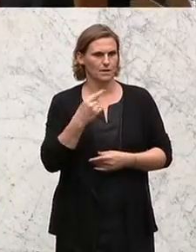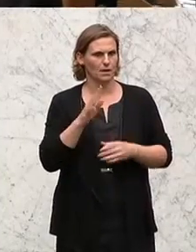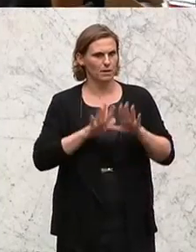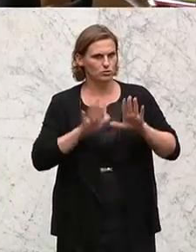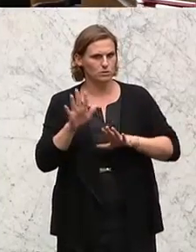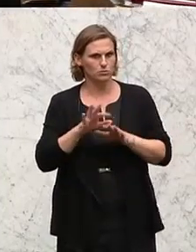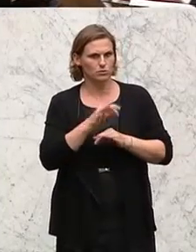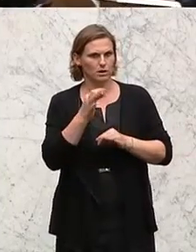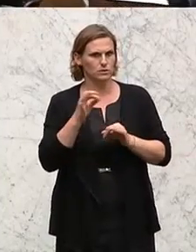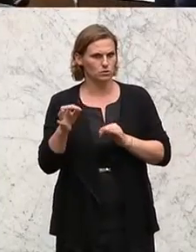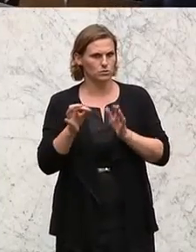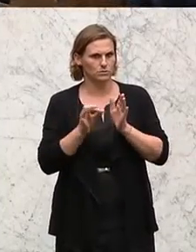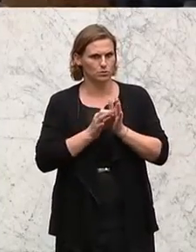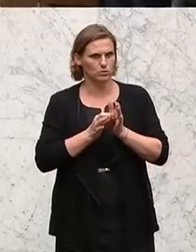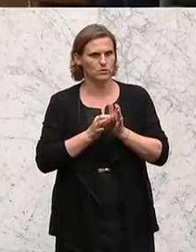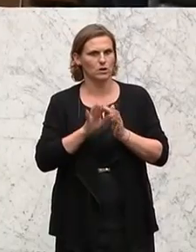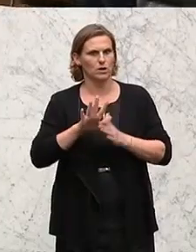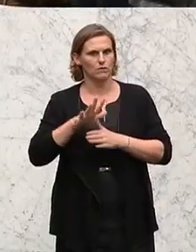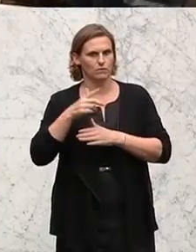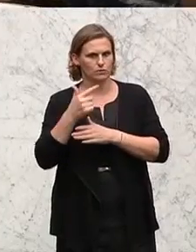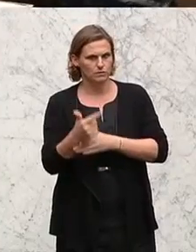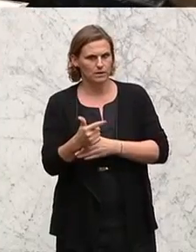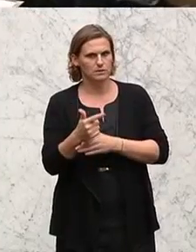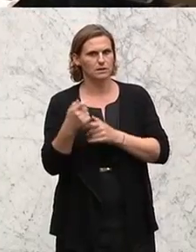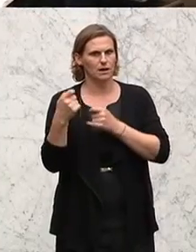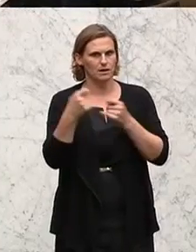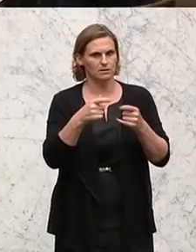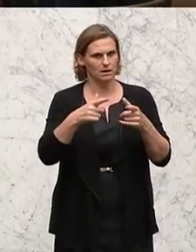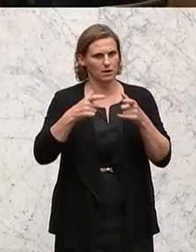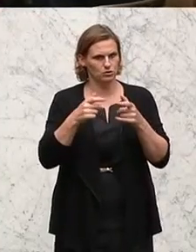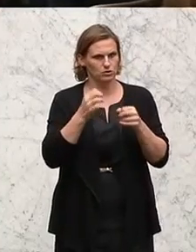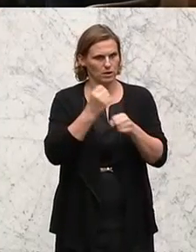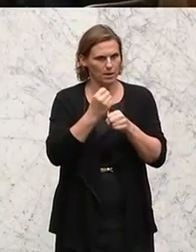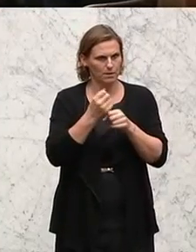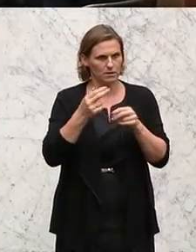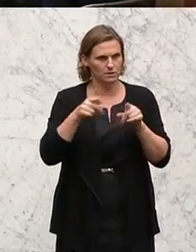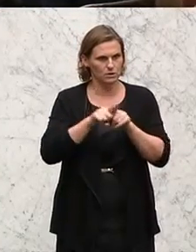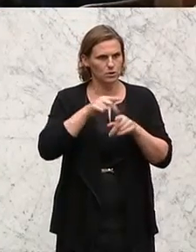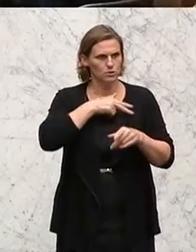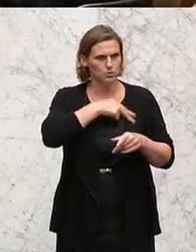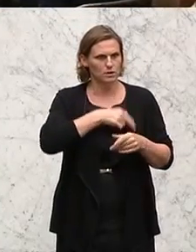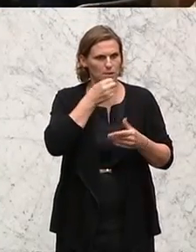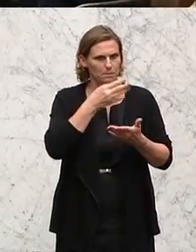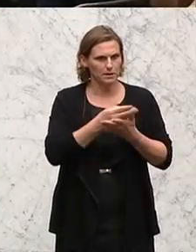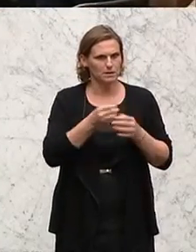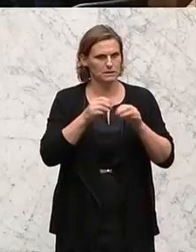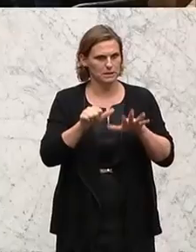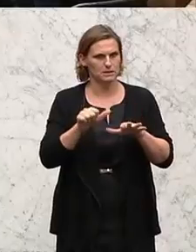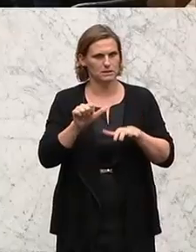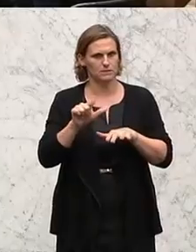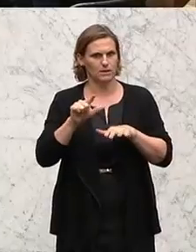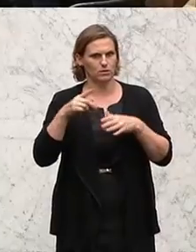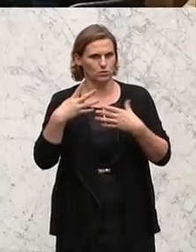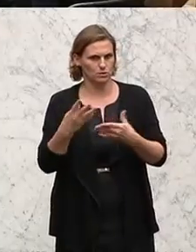Abstimmung über den Tagesordnungspunkt 25, Antrag des Ausschusses für Arbeit und Soziales, seinen Bericht 1692